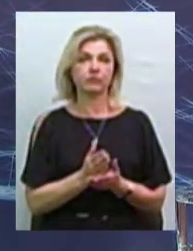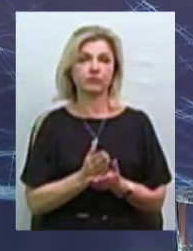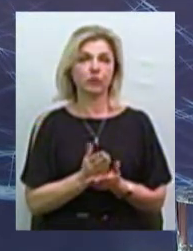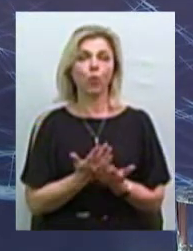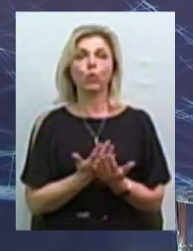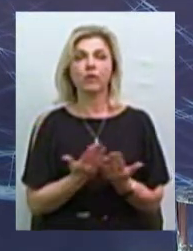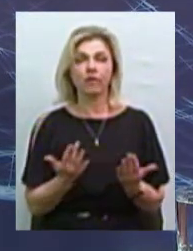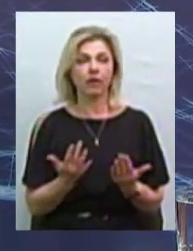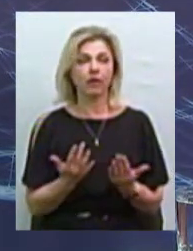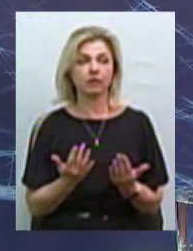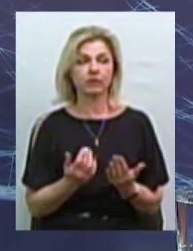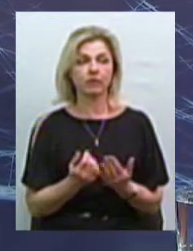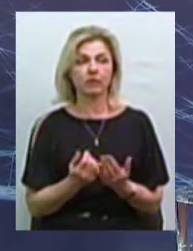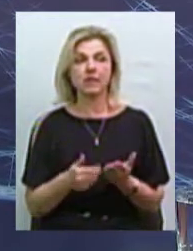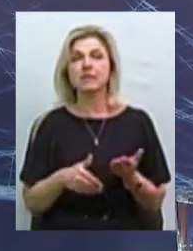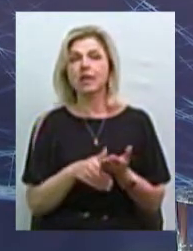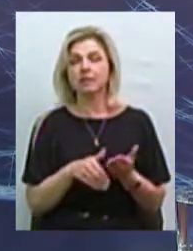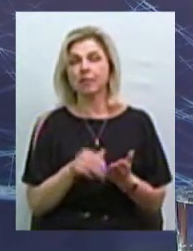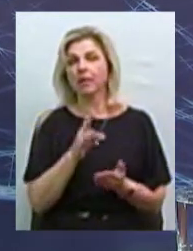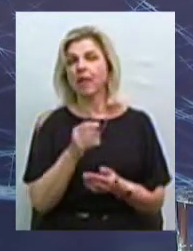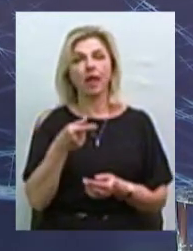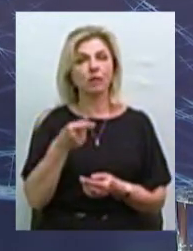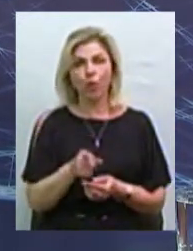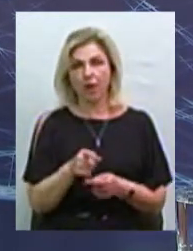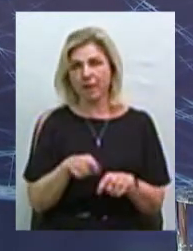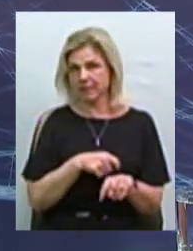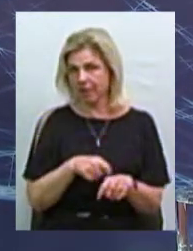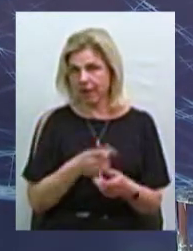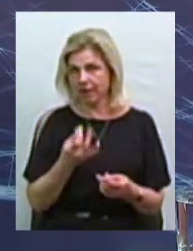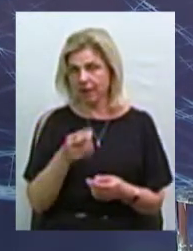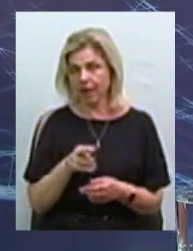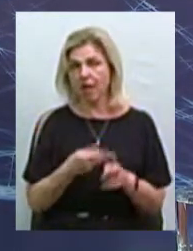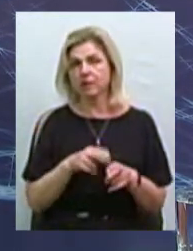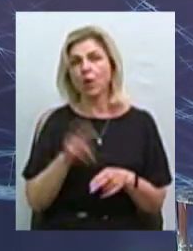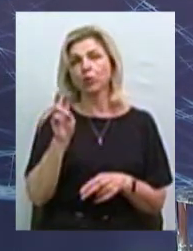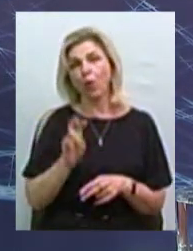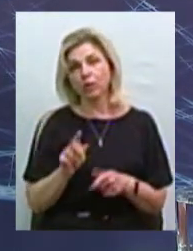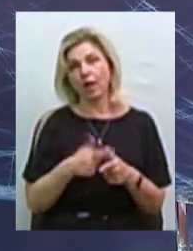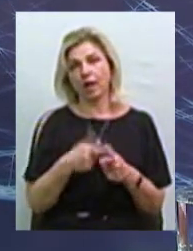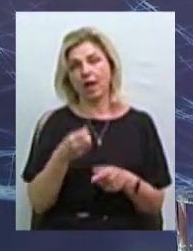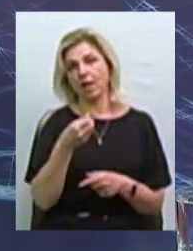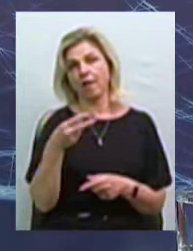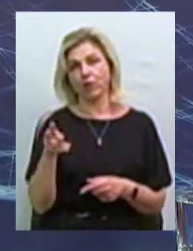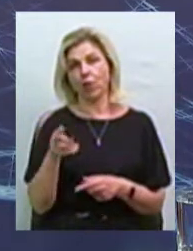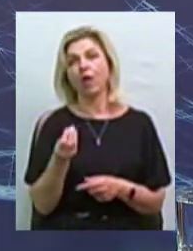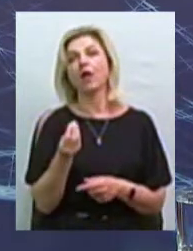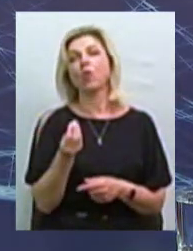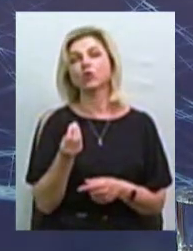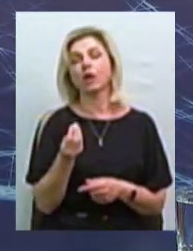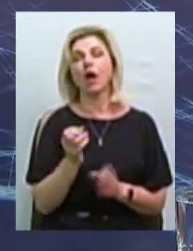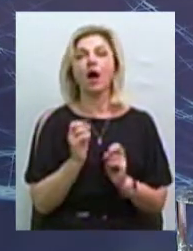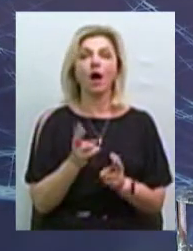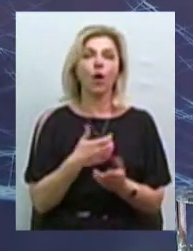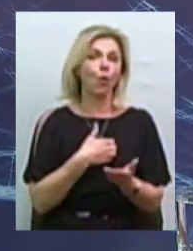засіб вимірювання. І це не кілограм, і не метр. Це долар або євро, тобто гроші. Якби ми не